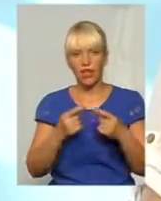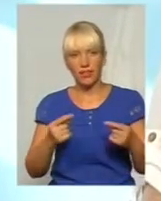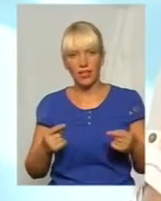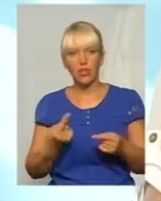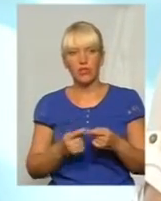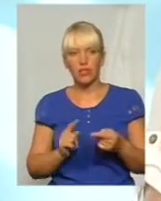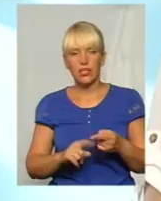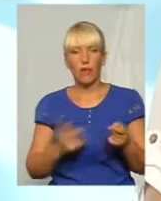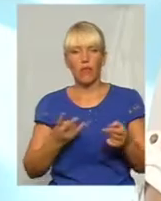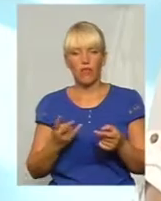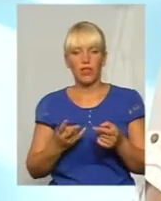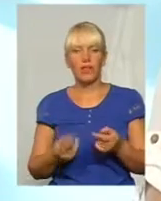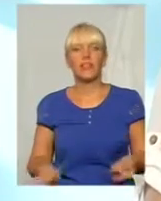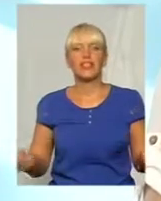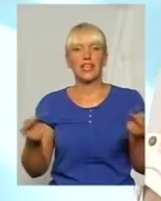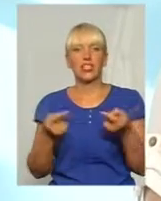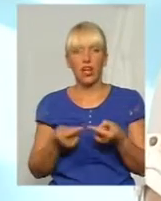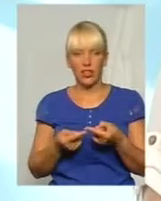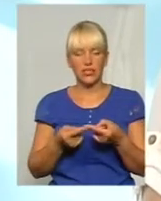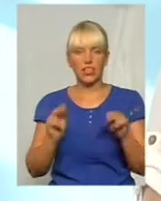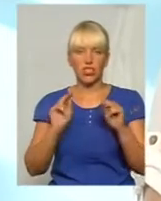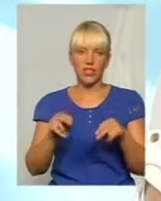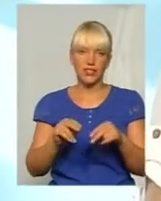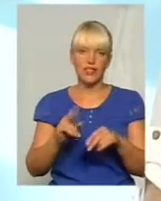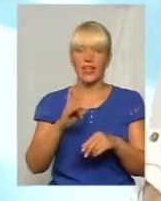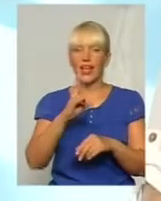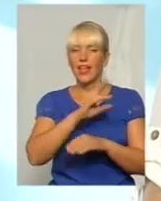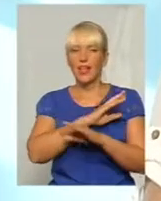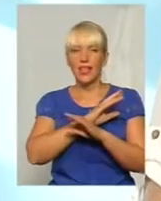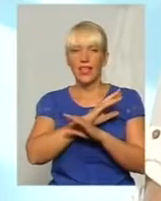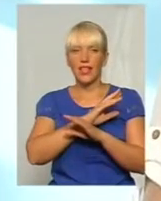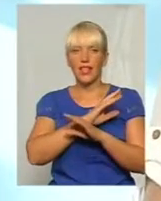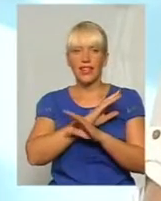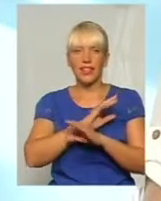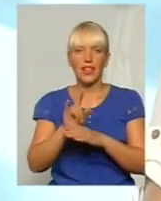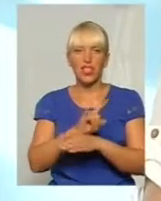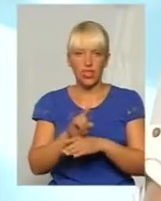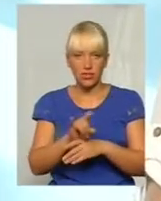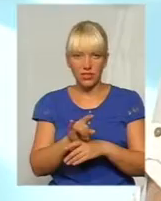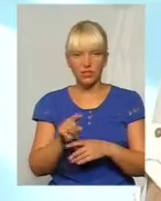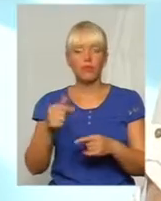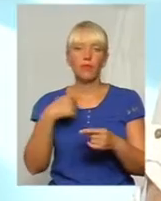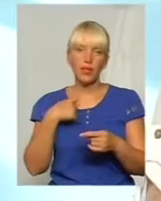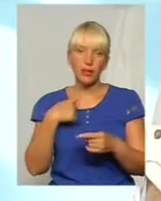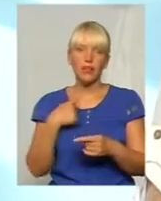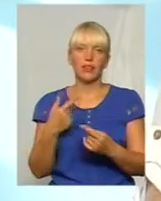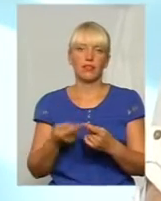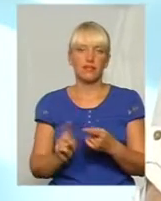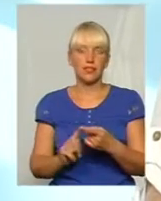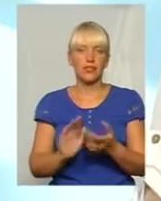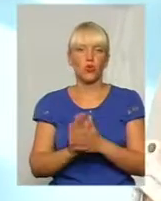от ці речі повинні визначати сьогодні чесність і нечесність. Мене дивує ця ситуація, я вам чесно кажу. Тому що це, ну,